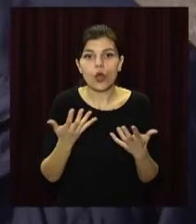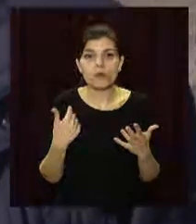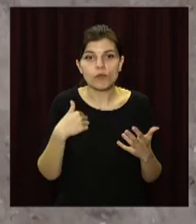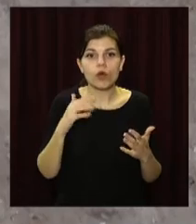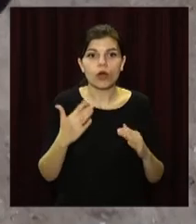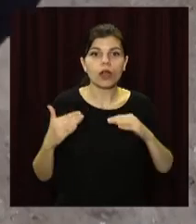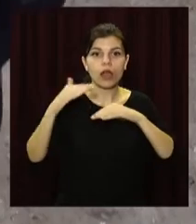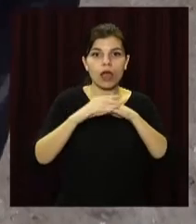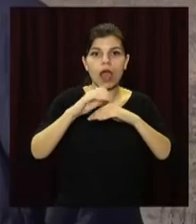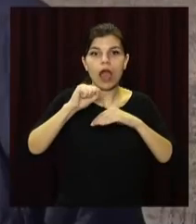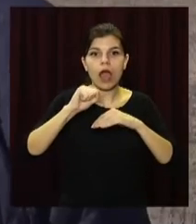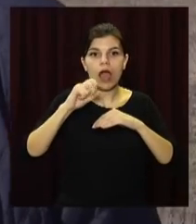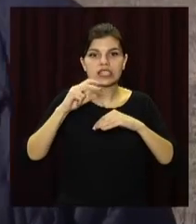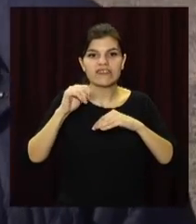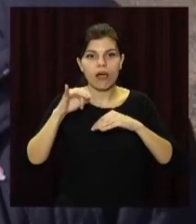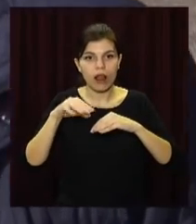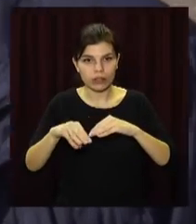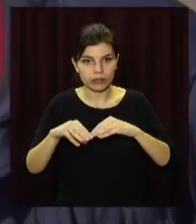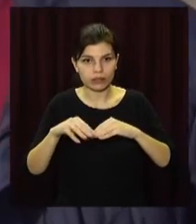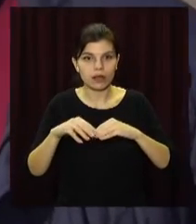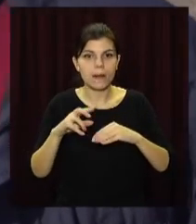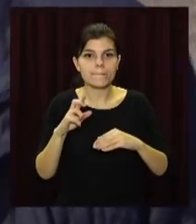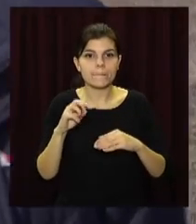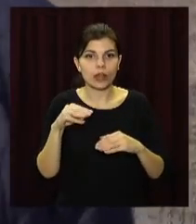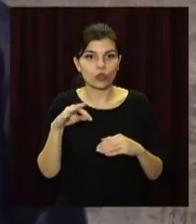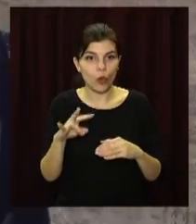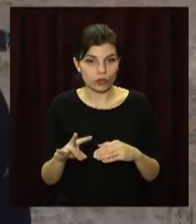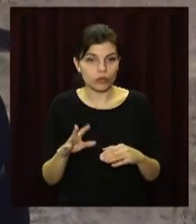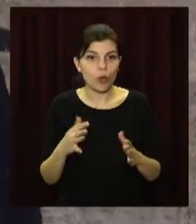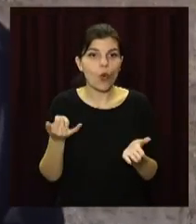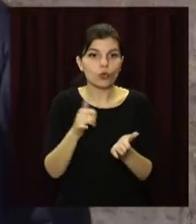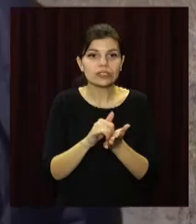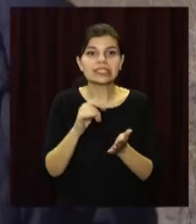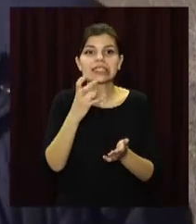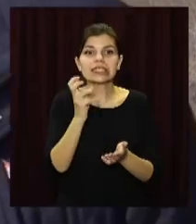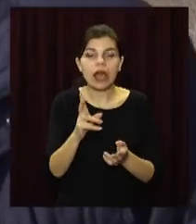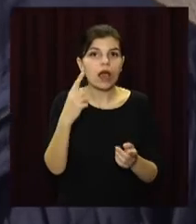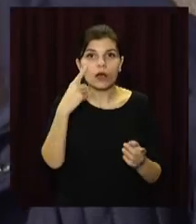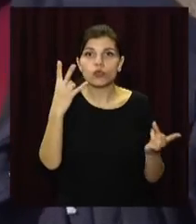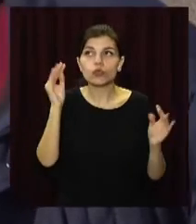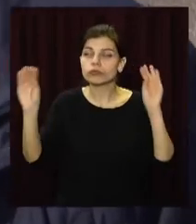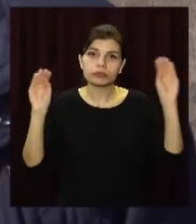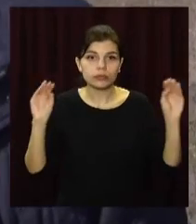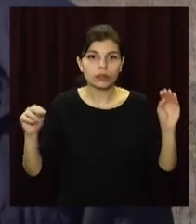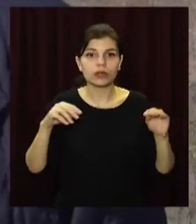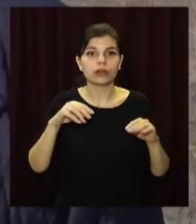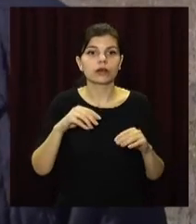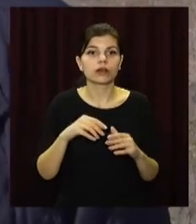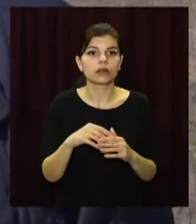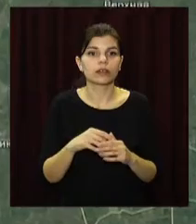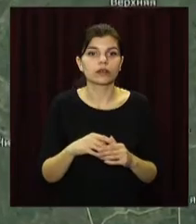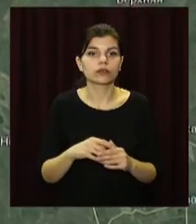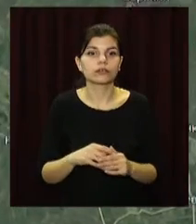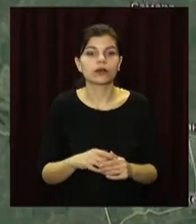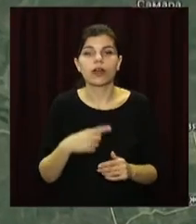будемо укладувати асфальтно-бетон. Зверху, після асфальтно-бетона, розметка, встановка знаків, насипка на обочині